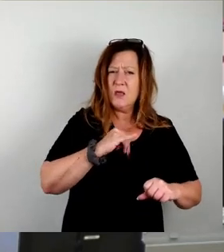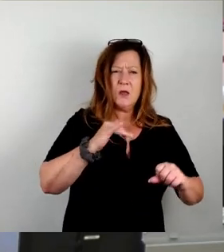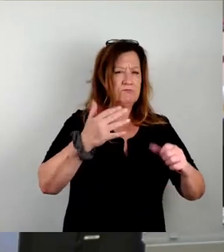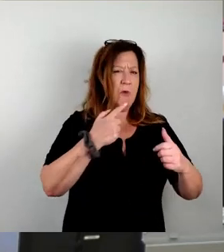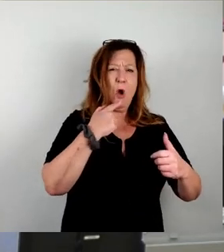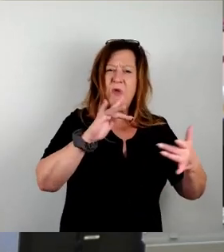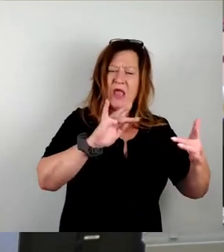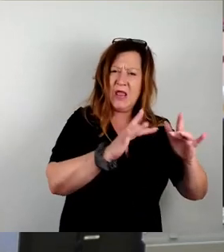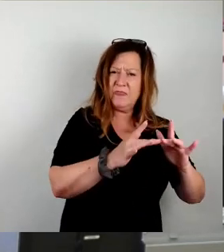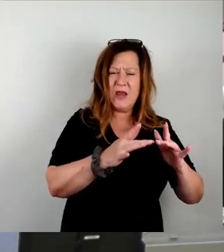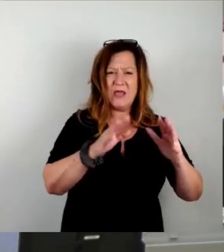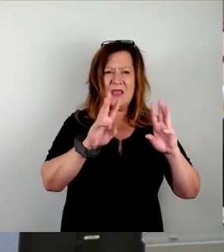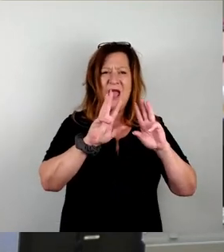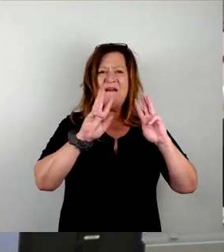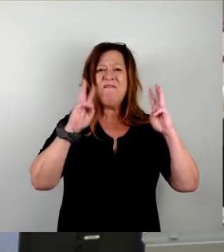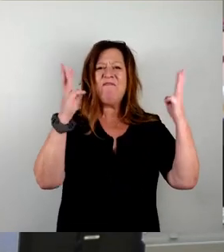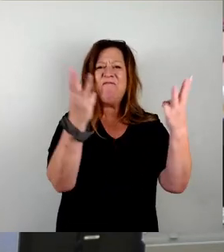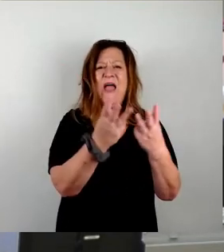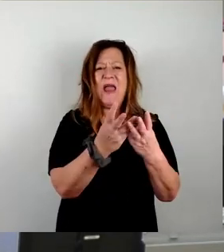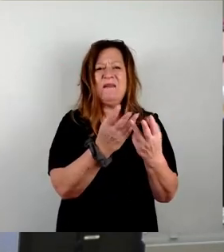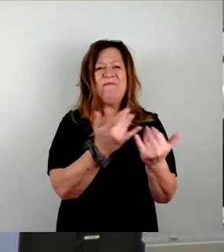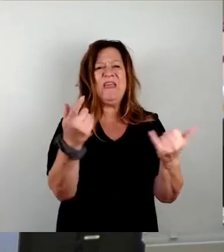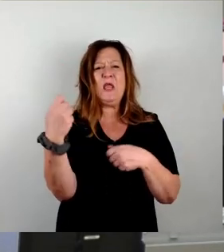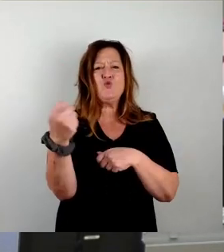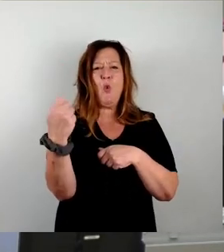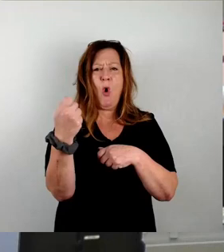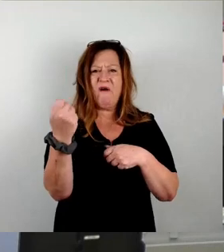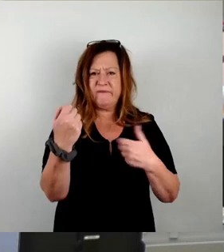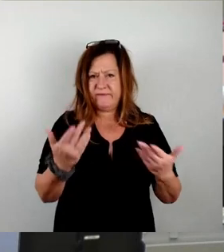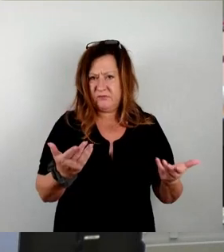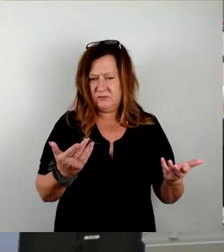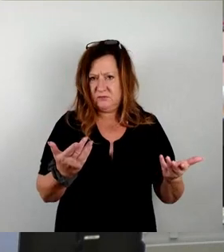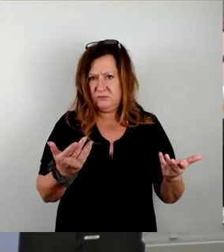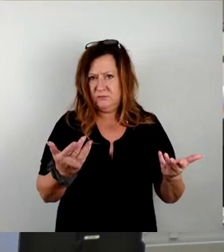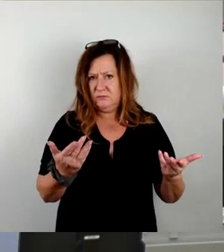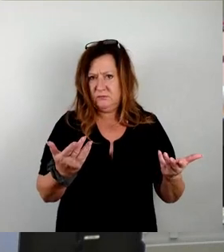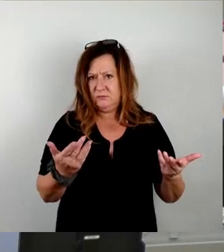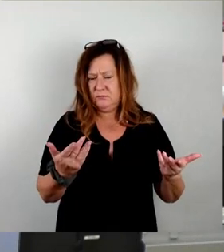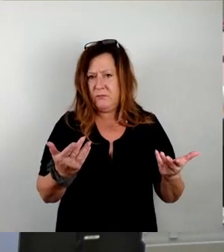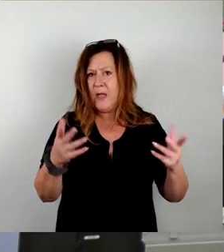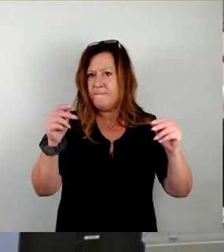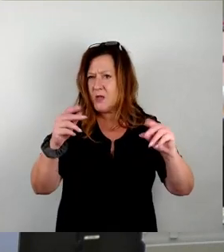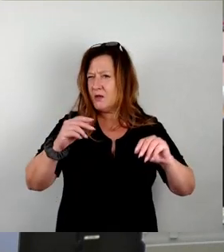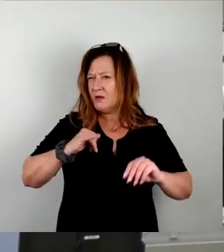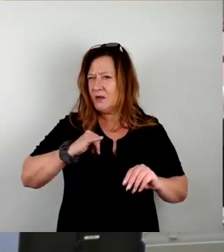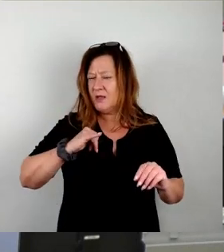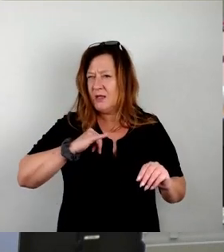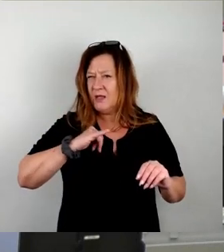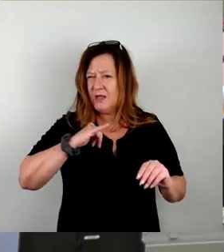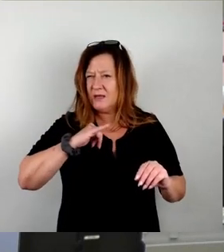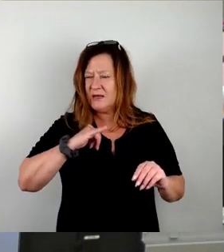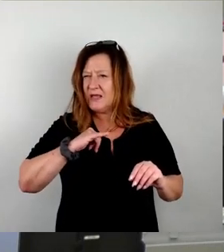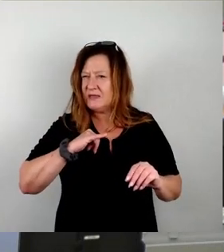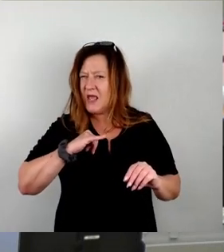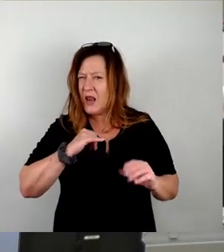ist die Welt zu einem Dorf geworden. Und da gibt es Interessen, genau solche Pläne zu torpedieren,